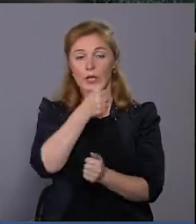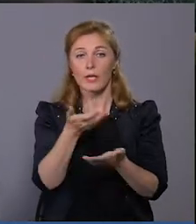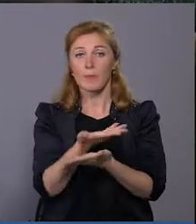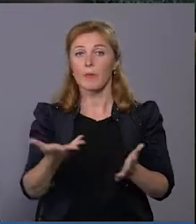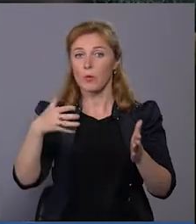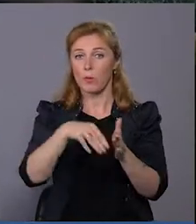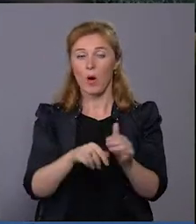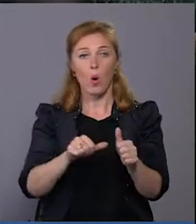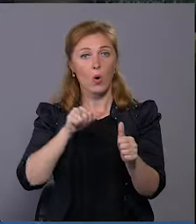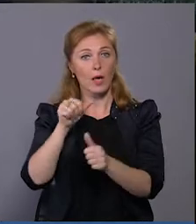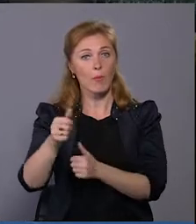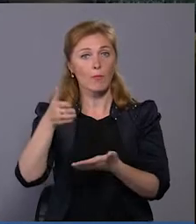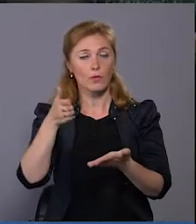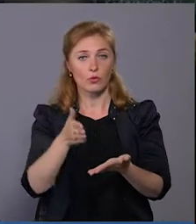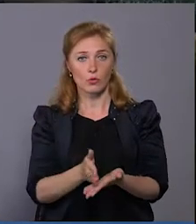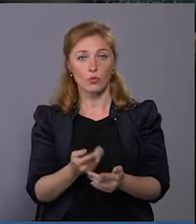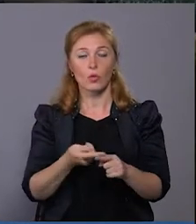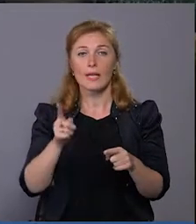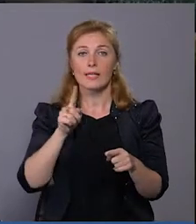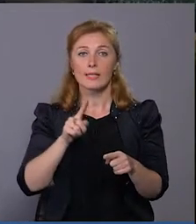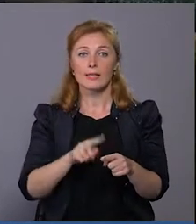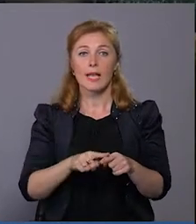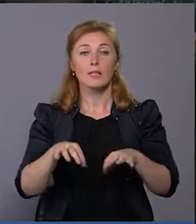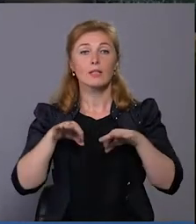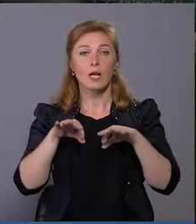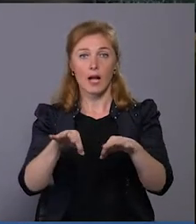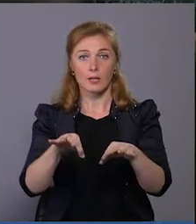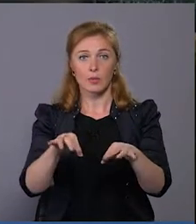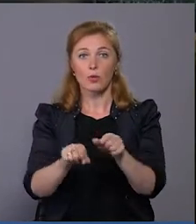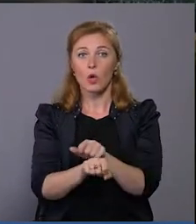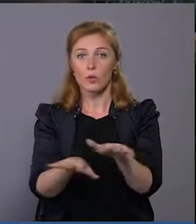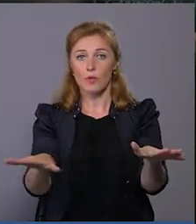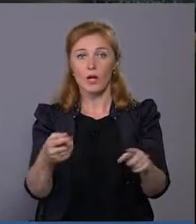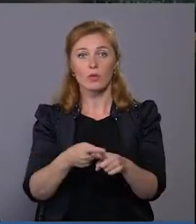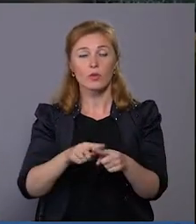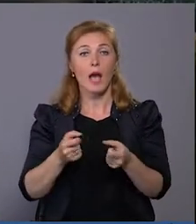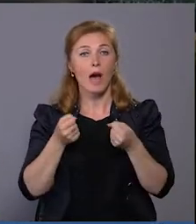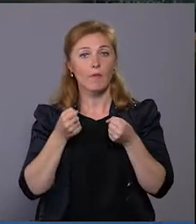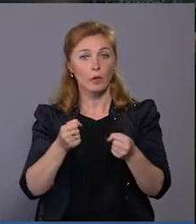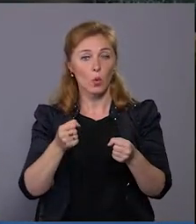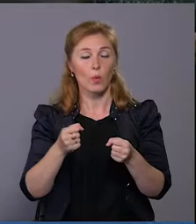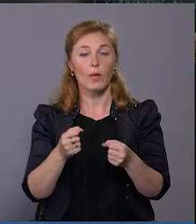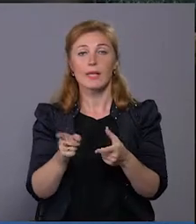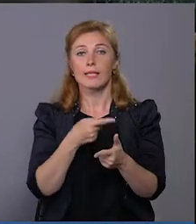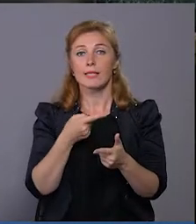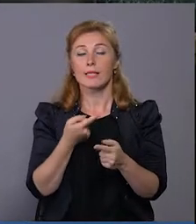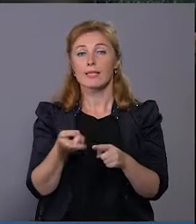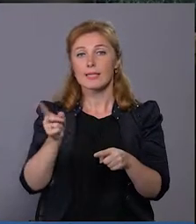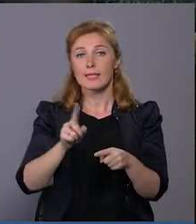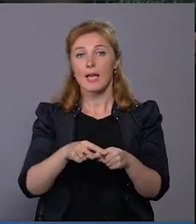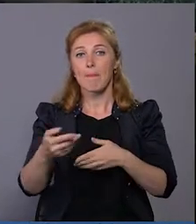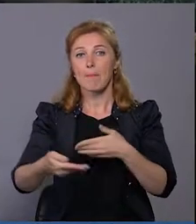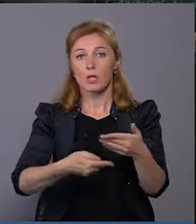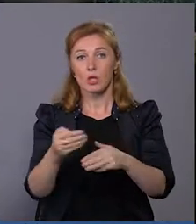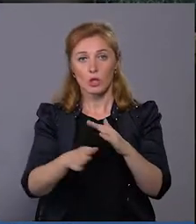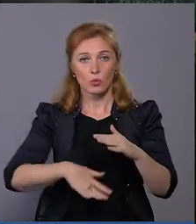вона як окремо функціонує. Це транспортні розв'язки, це автомобільний транспорт, це пішохідні зони, це